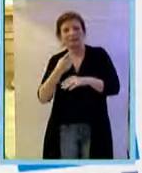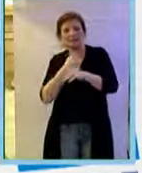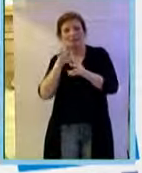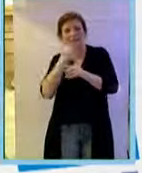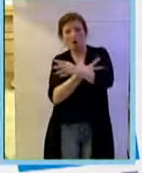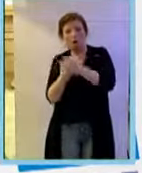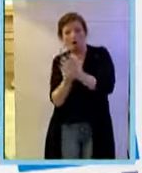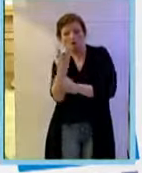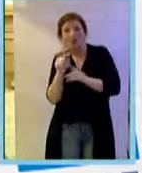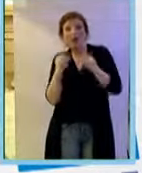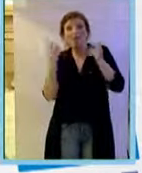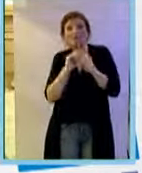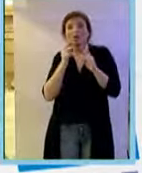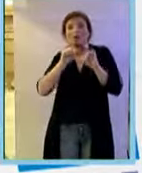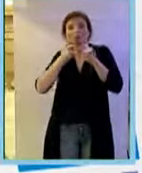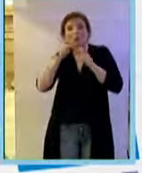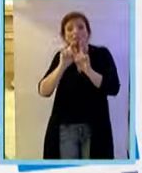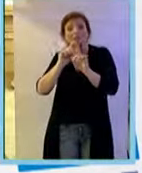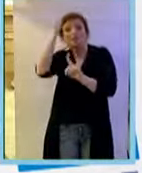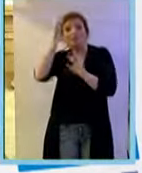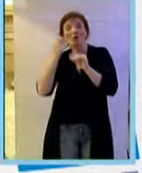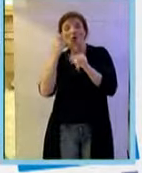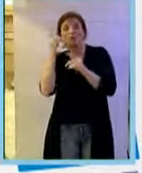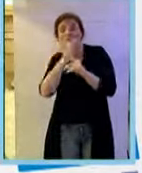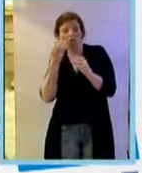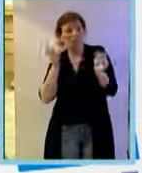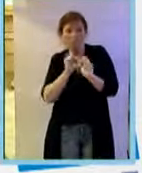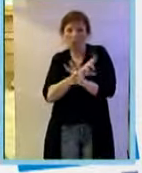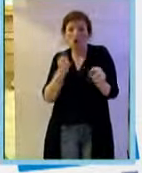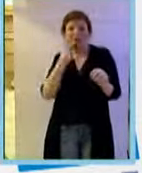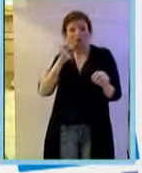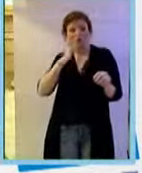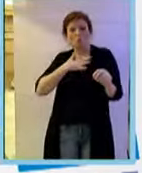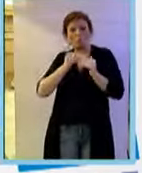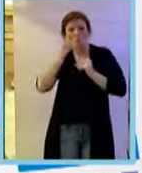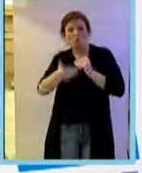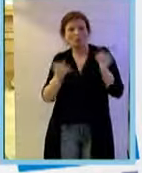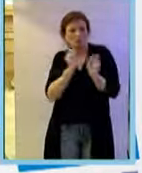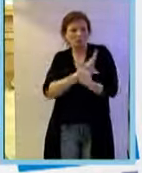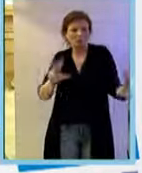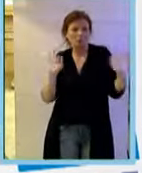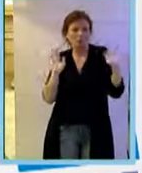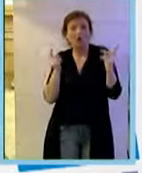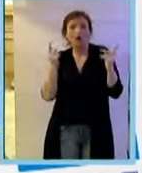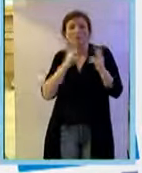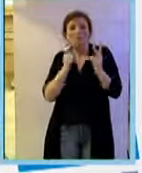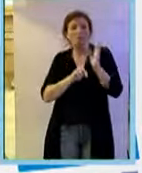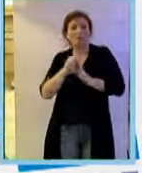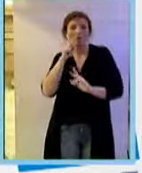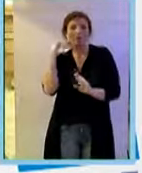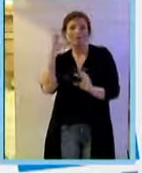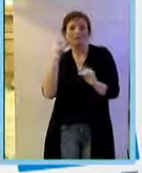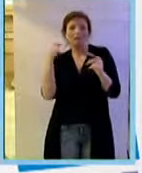più la causa principale di cicità né le persone di sopra dei 50 anni un risultato sorprendente vorrei chiudere